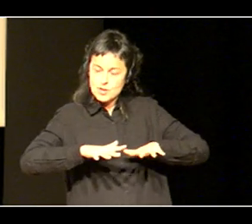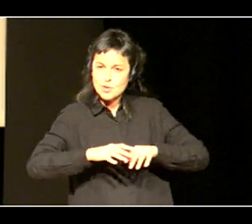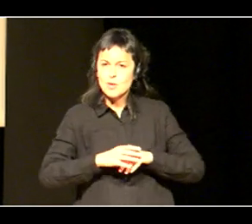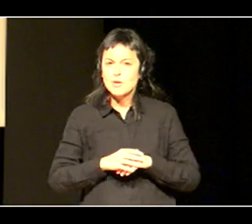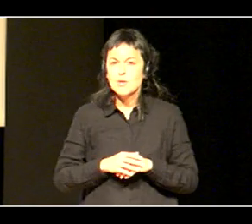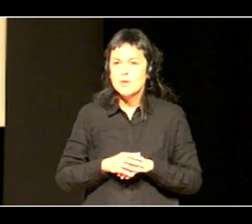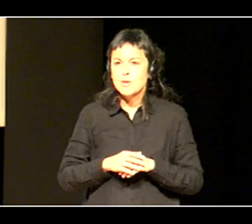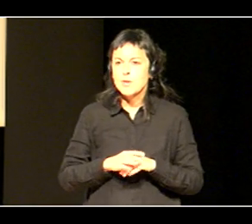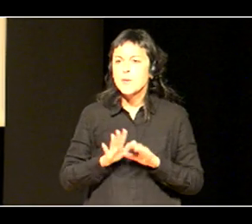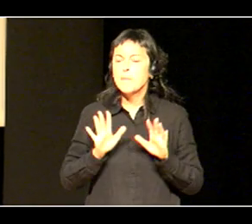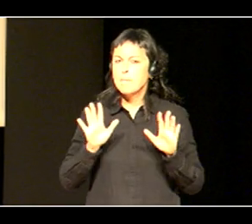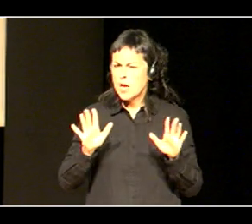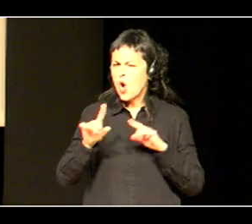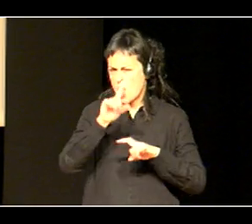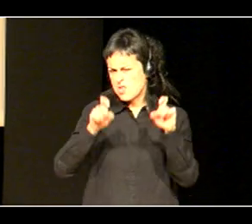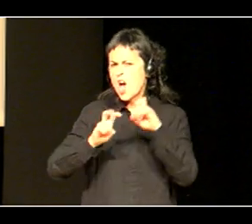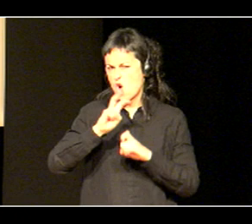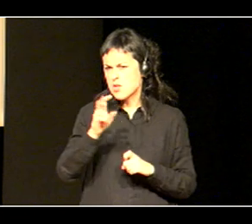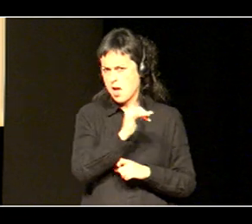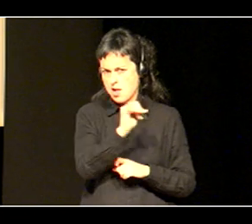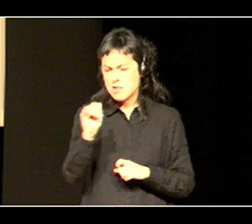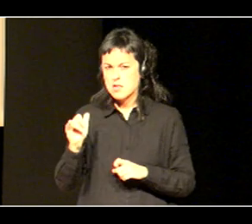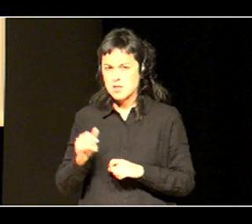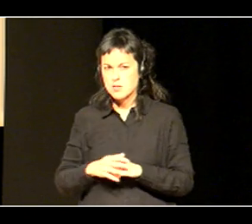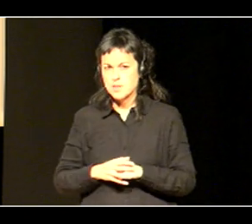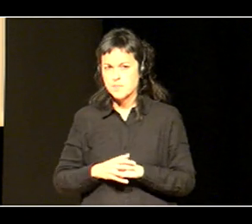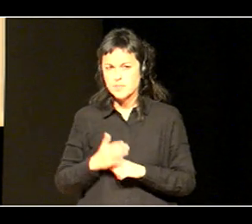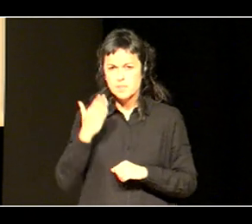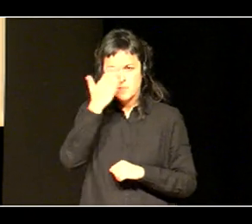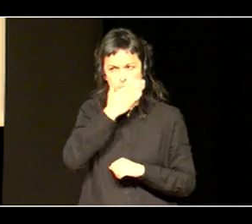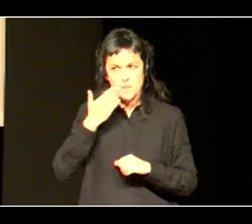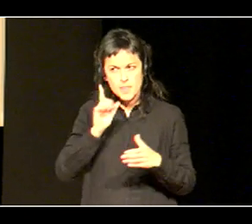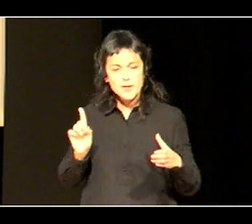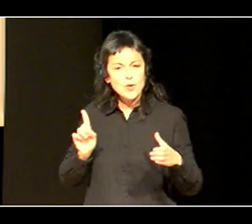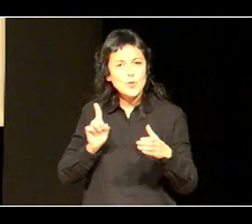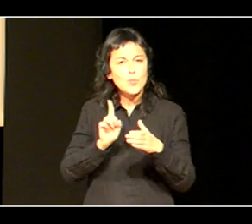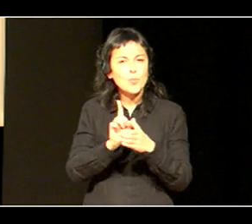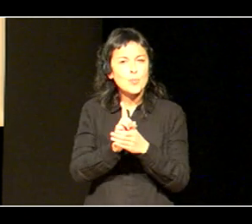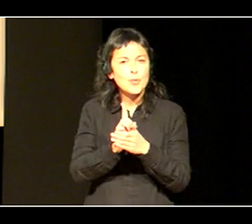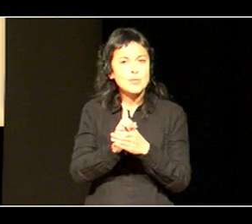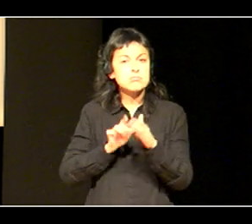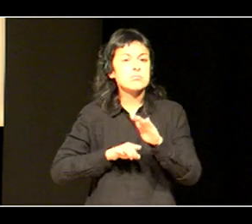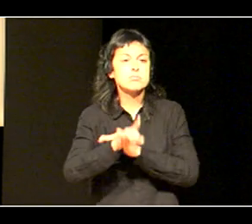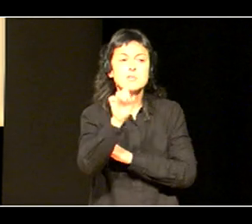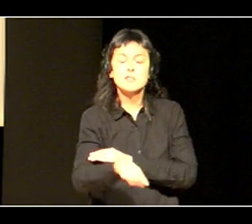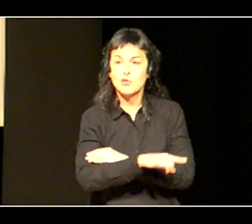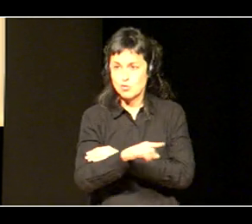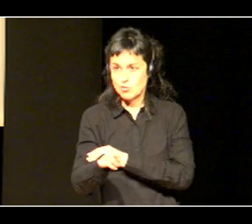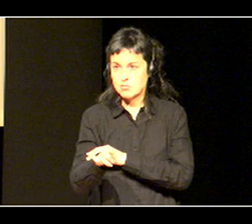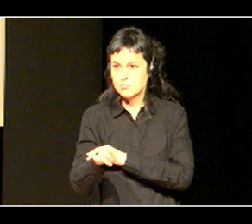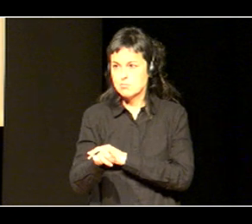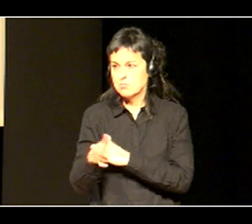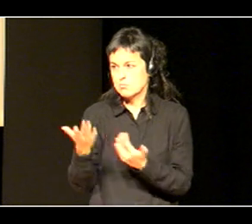eta, badauz, beste galdera batzuk ez da, eskola inklusiba garatzen ari gara, ba, hor, ikusi dugu, noski, eta ontze,